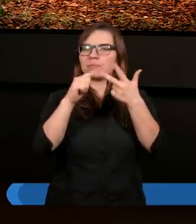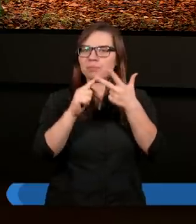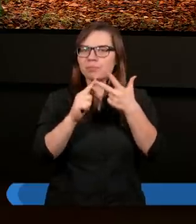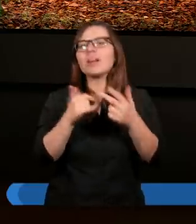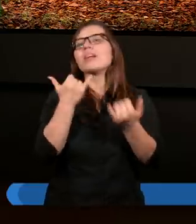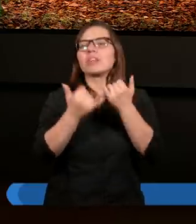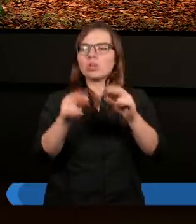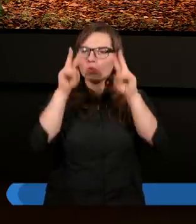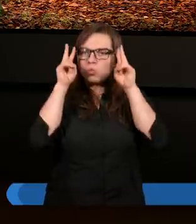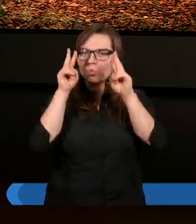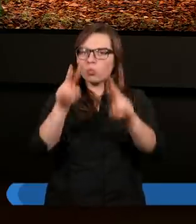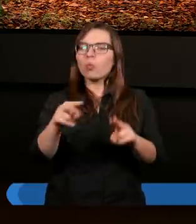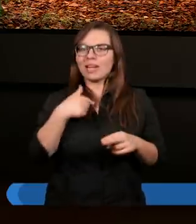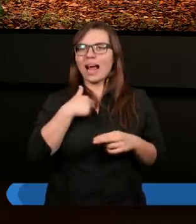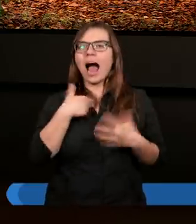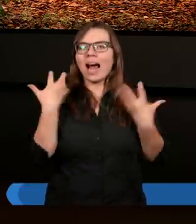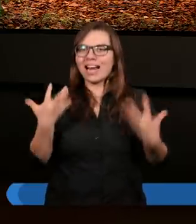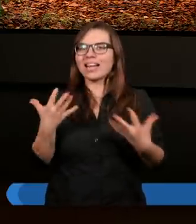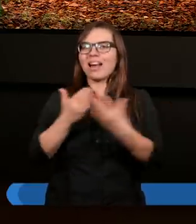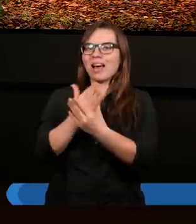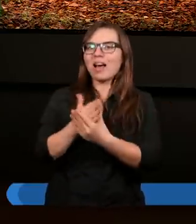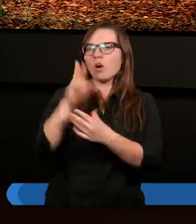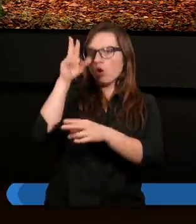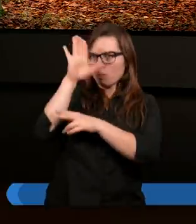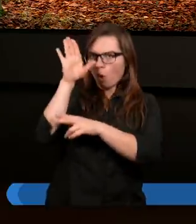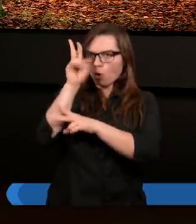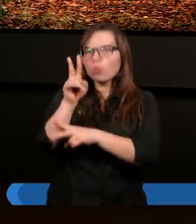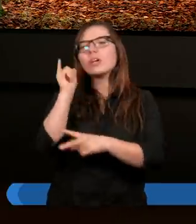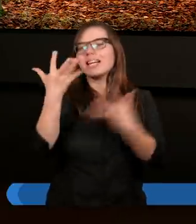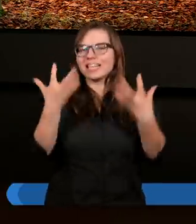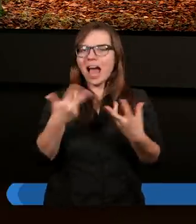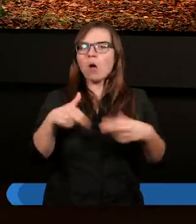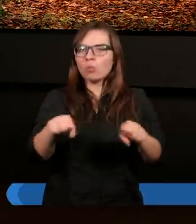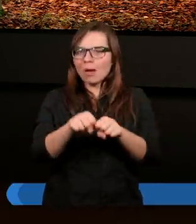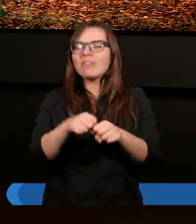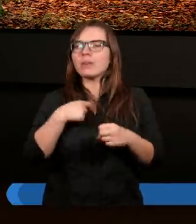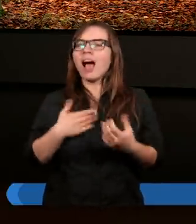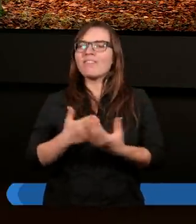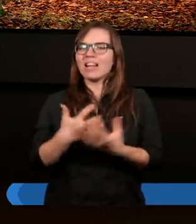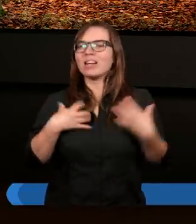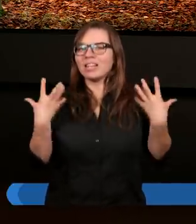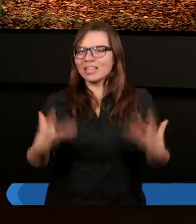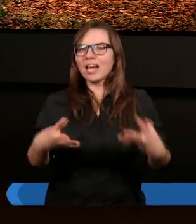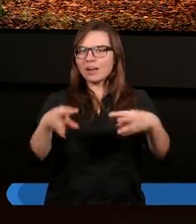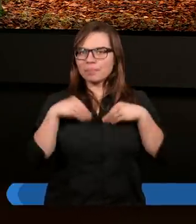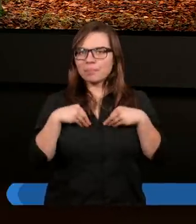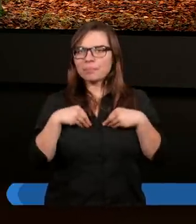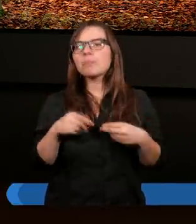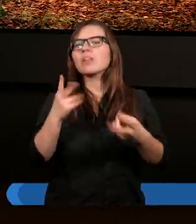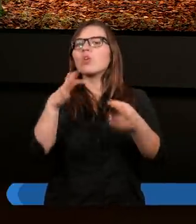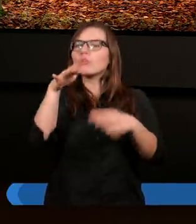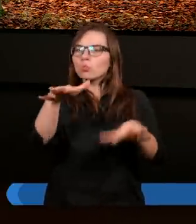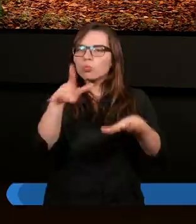tą potrzebę. Oczywiście to, co wcześniej mówiliśmy, gdyż w istocie rzeczy wielu ludzi